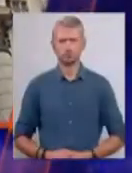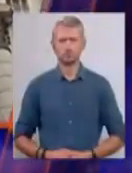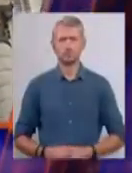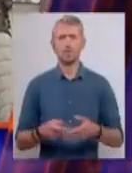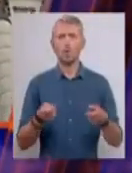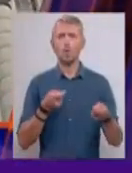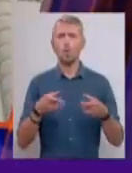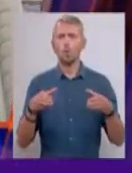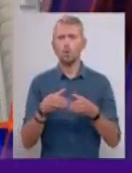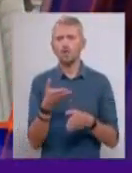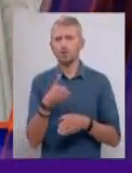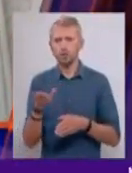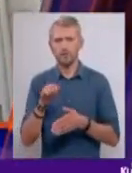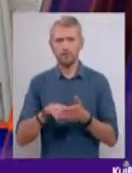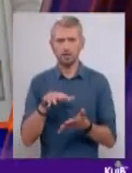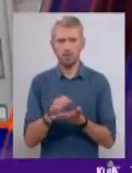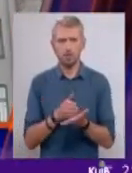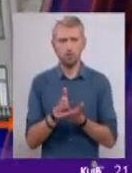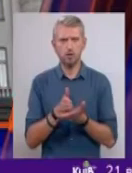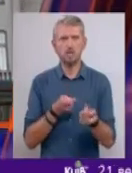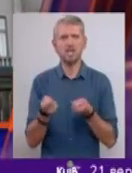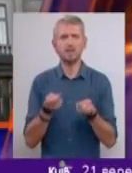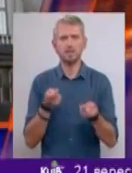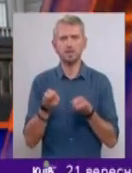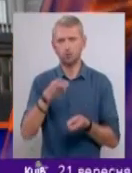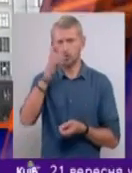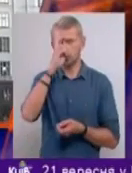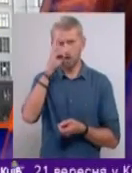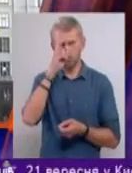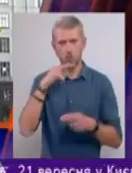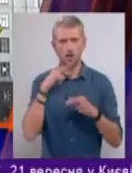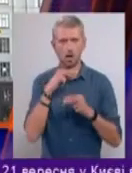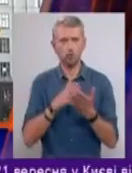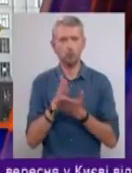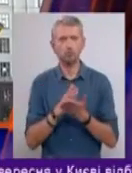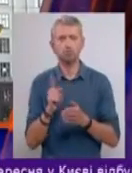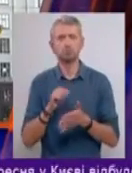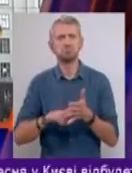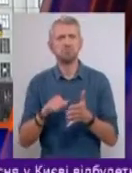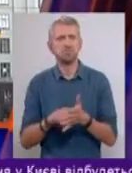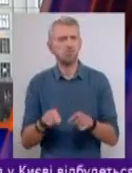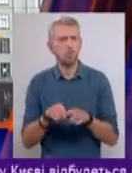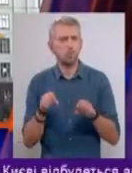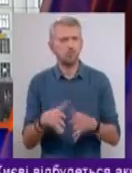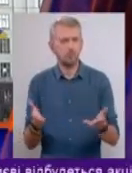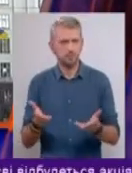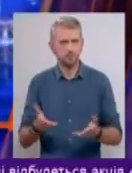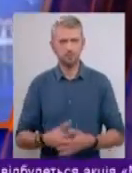Уряд відсторонив із займаних посад. Керівництво Державної лікарської служби. Що стало причиною такого рішення?